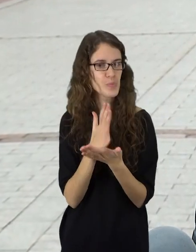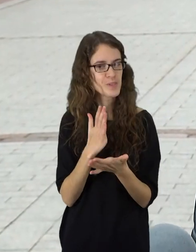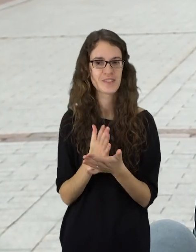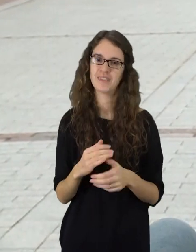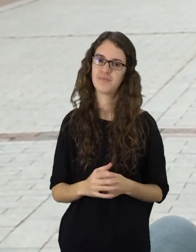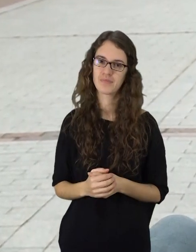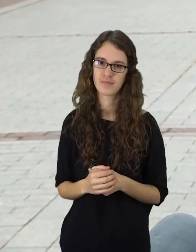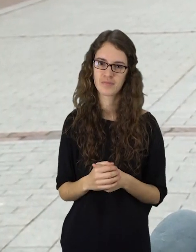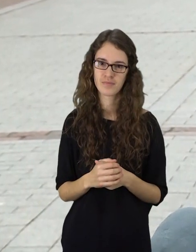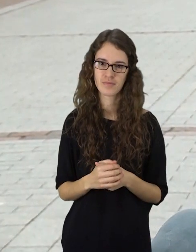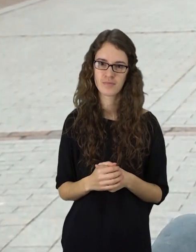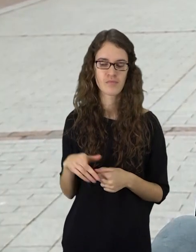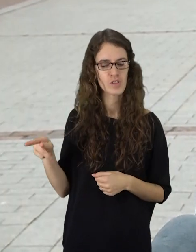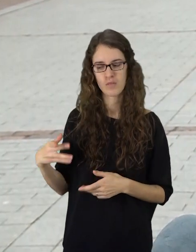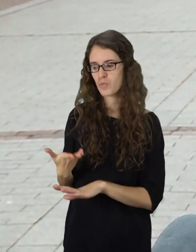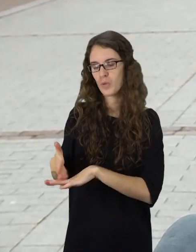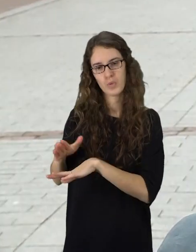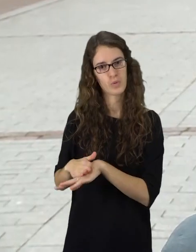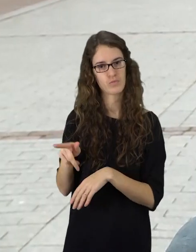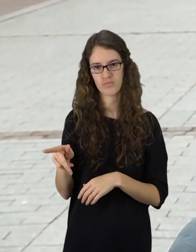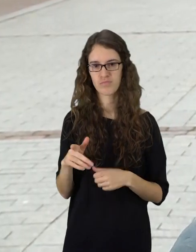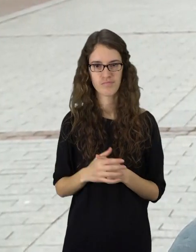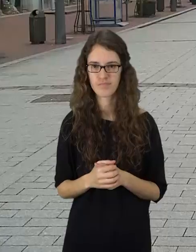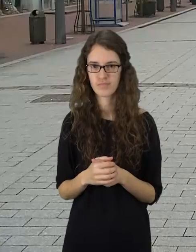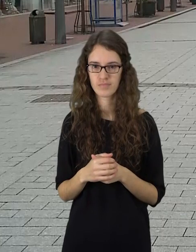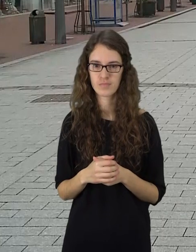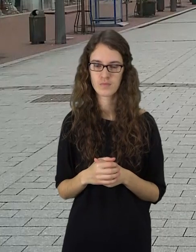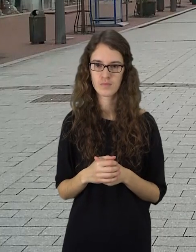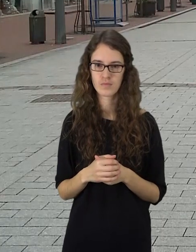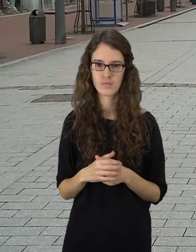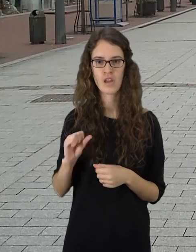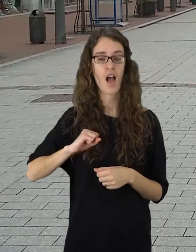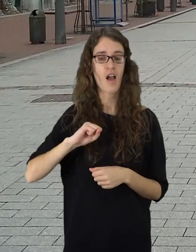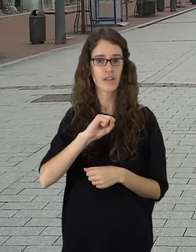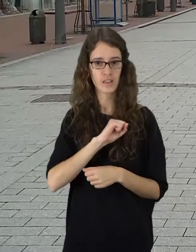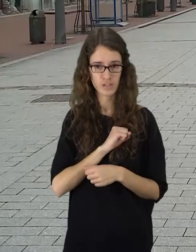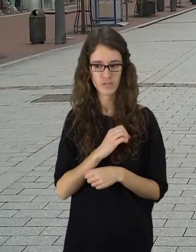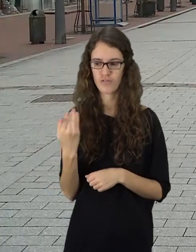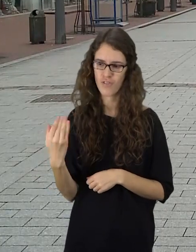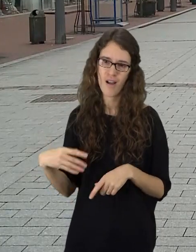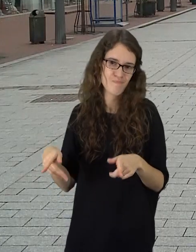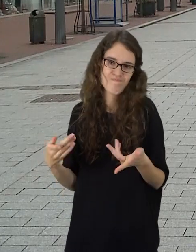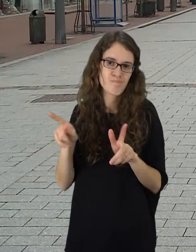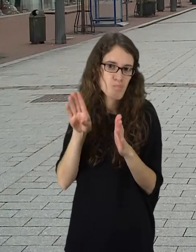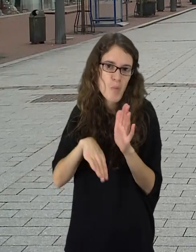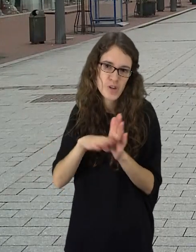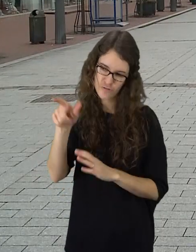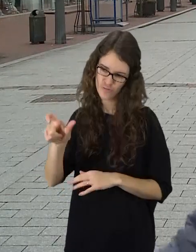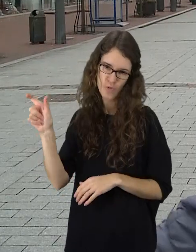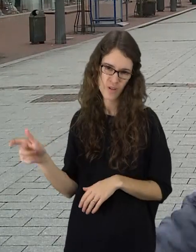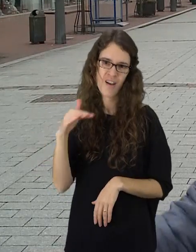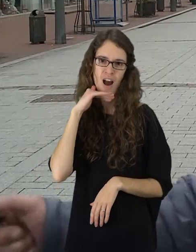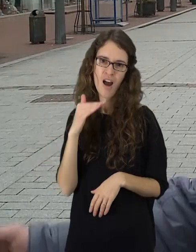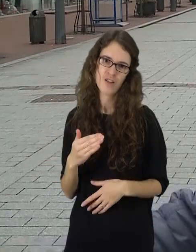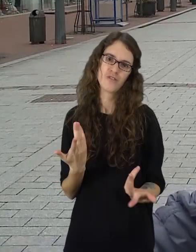pasistiprinti, nes jiems labai sunku dabar per tą koroną. Medikai irgi žmonės pavarksta. Vada